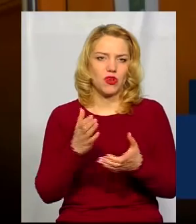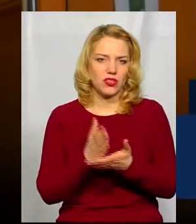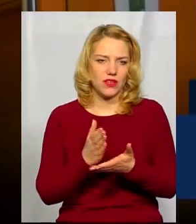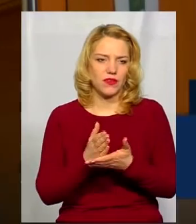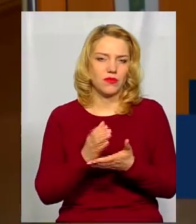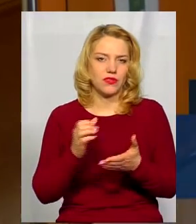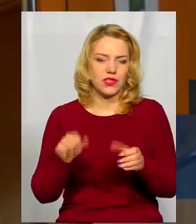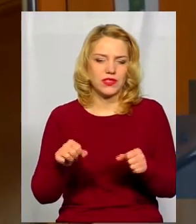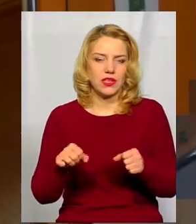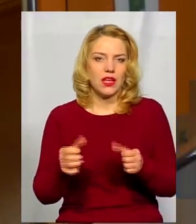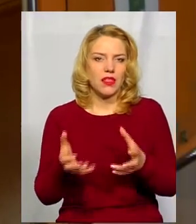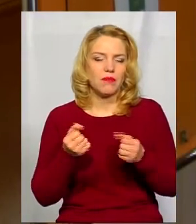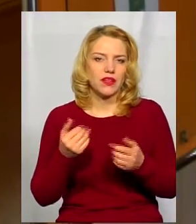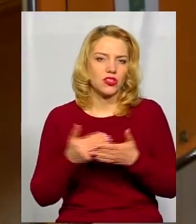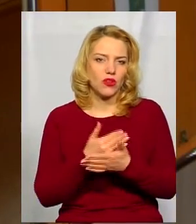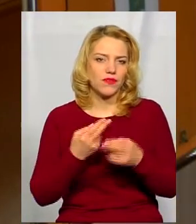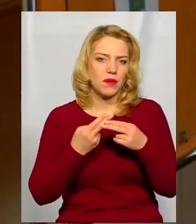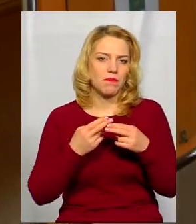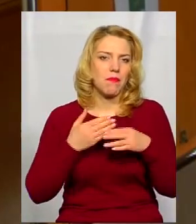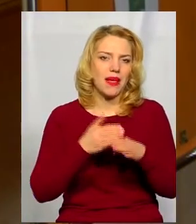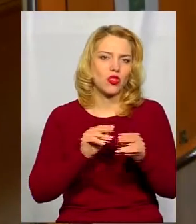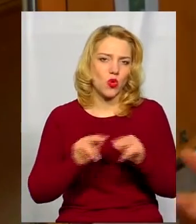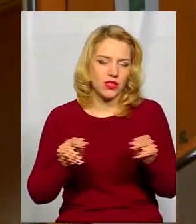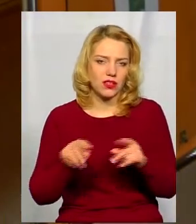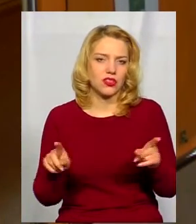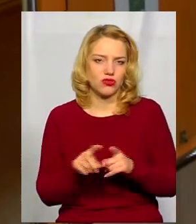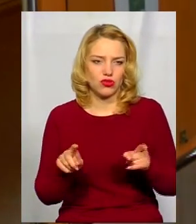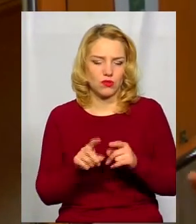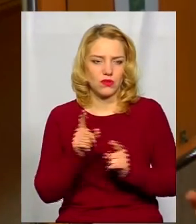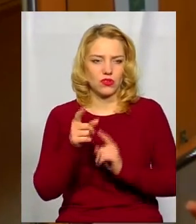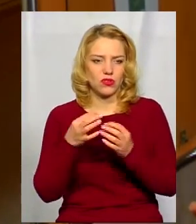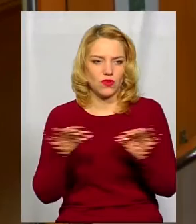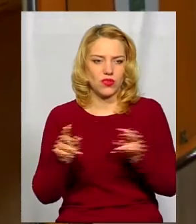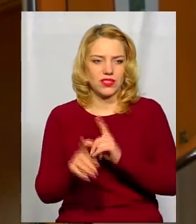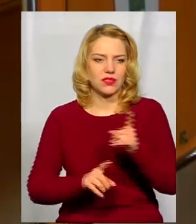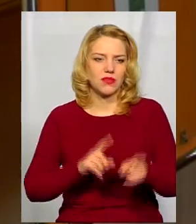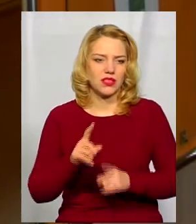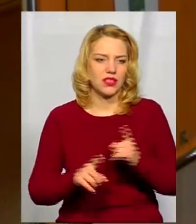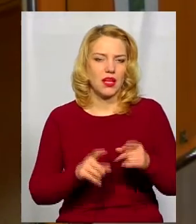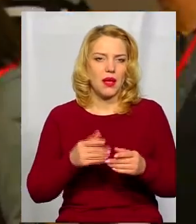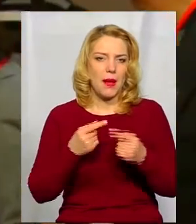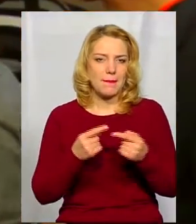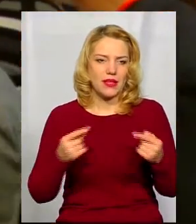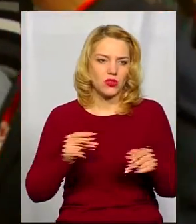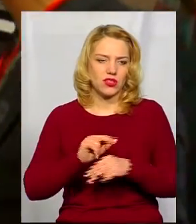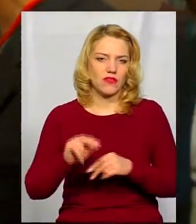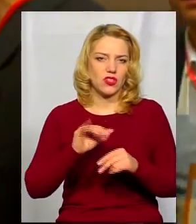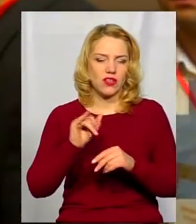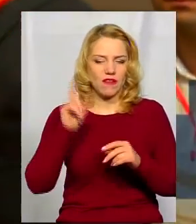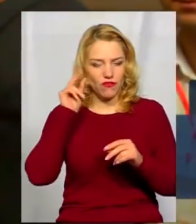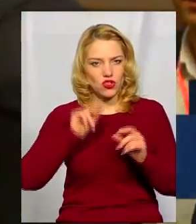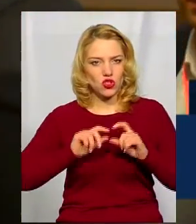нових методик, усвоїти нові методики, що дозволить змінити методи навчання в школі. Третина